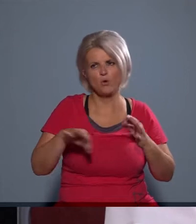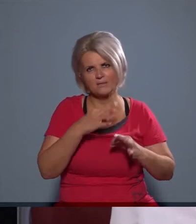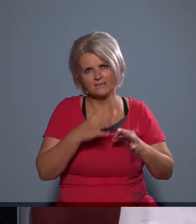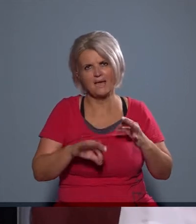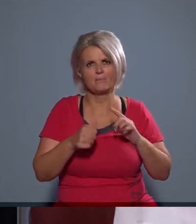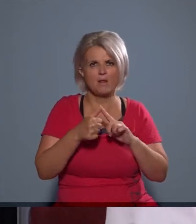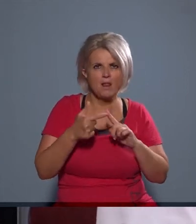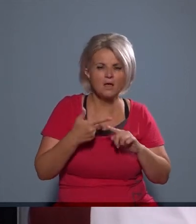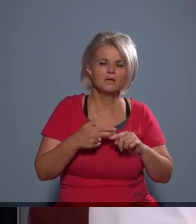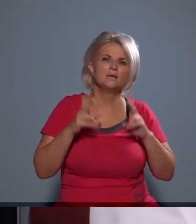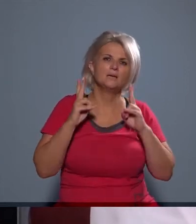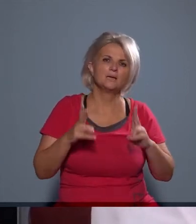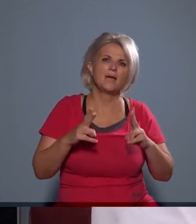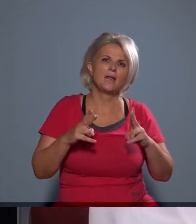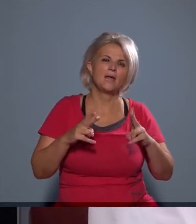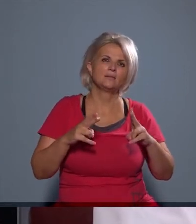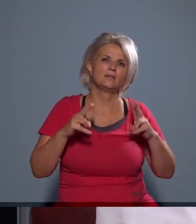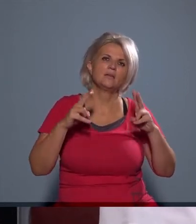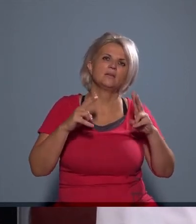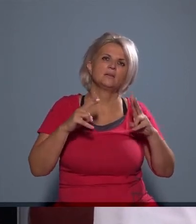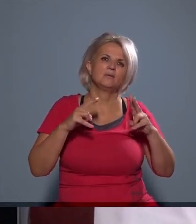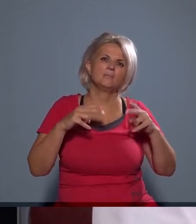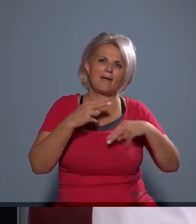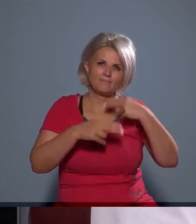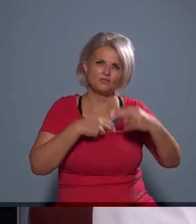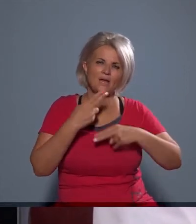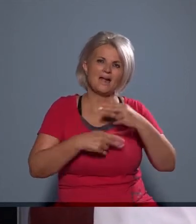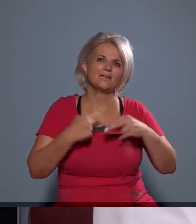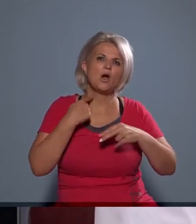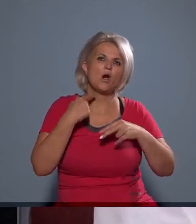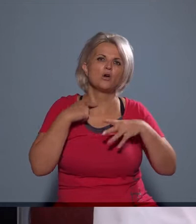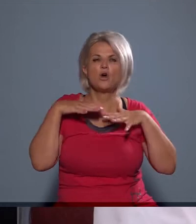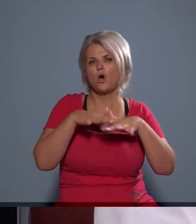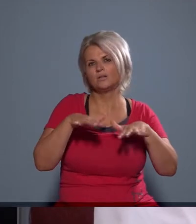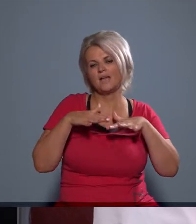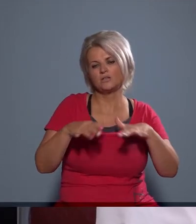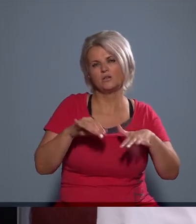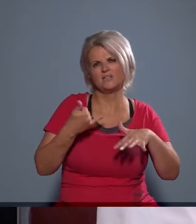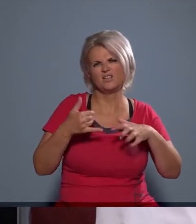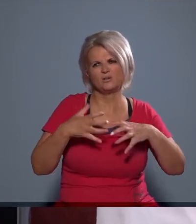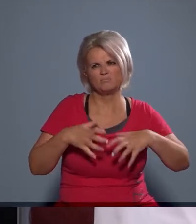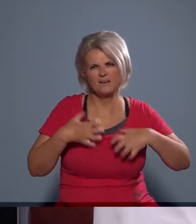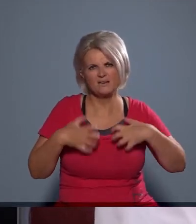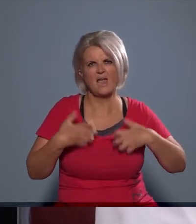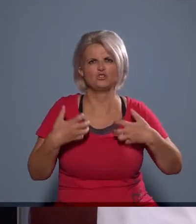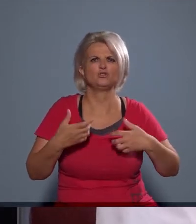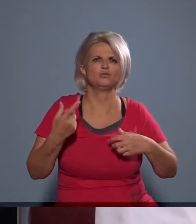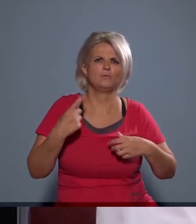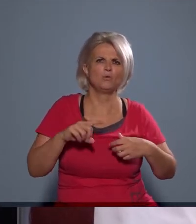szó, meg koncertről is volt szó, be kellett vizsgálni a hanghatásokat, és még indulatok is,